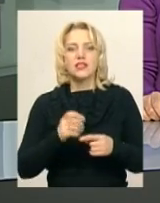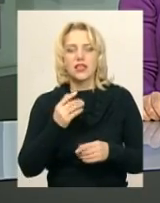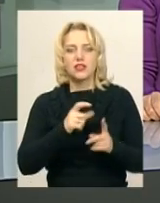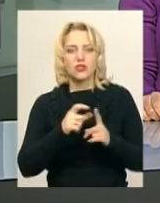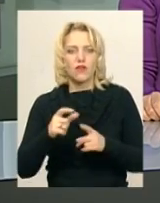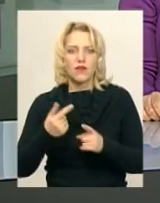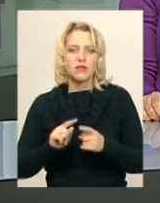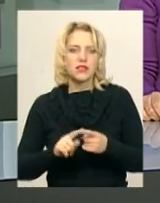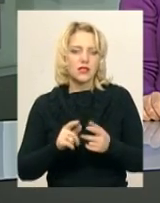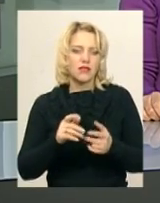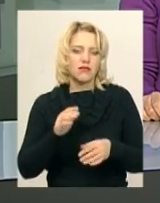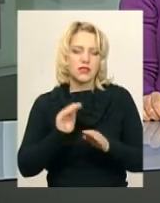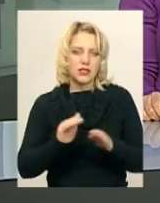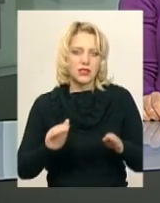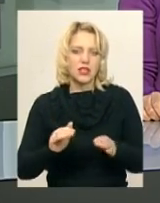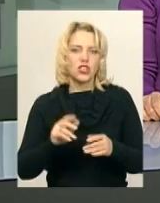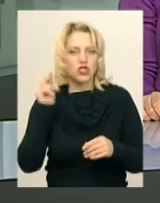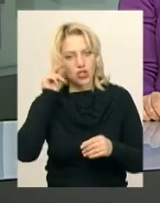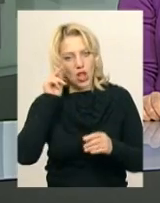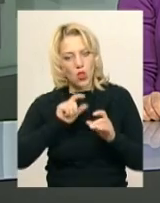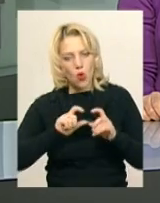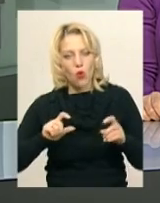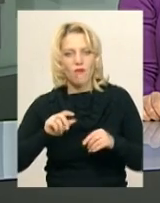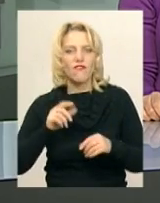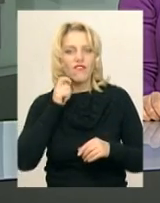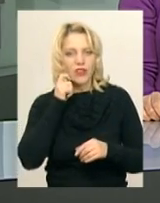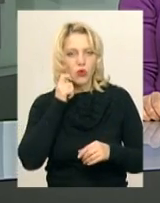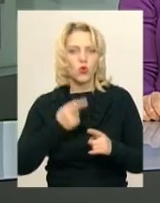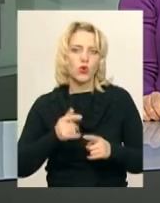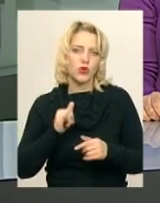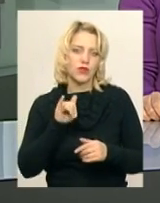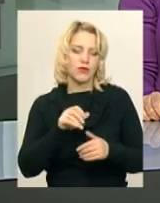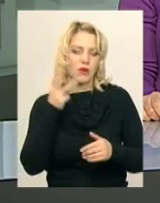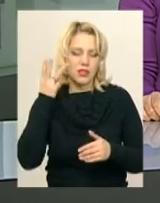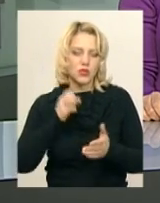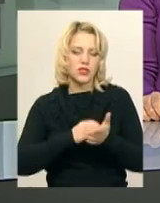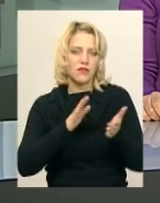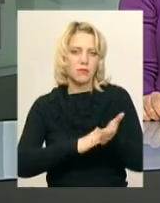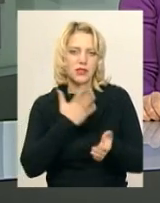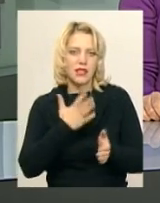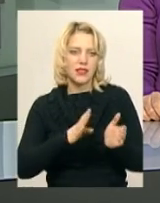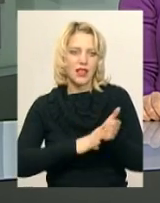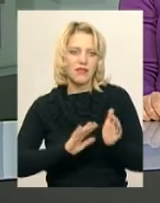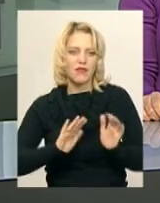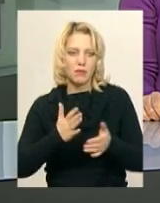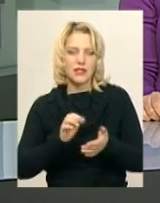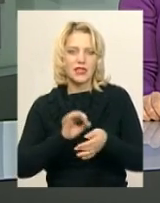словами, це переважно діти шкільного віку. У Хмельницькій області за минулий тиждень зафіксували 59 випадків захворювання на кір. Про